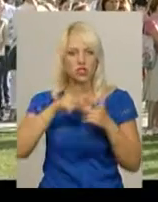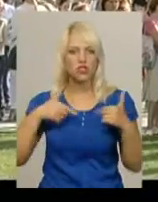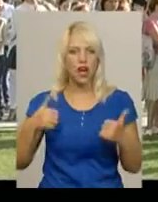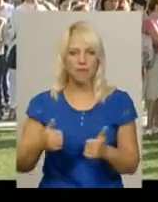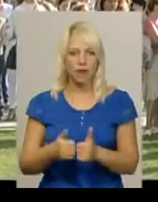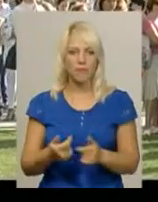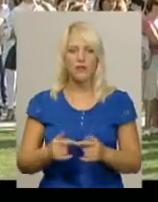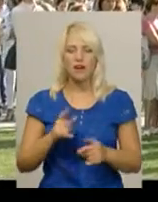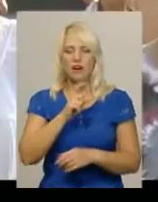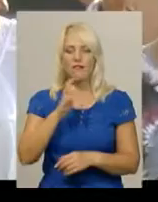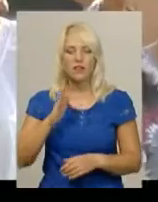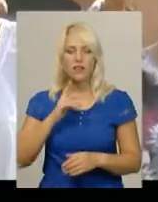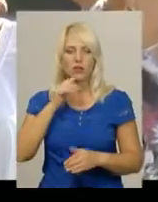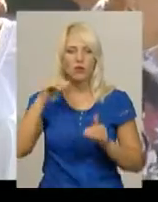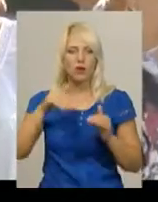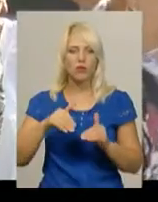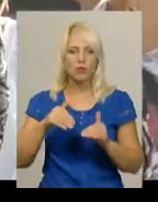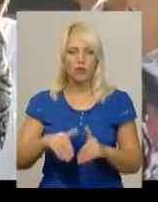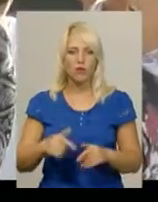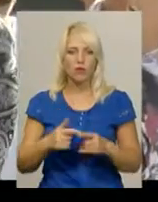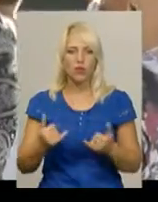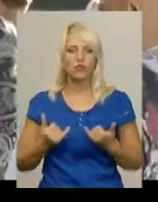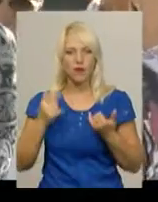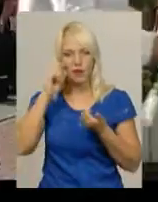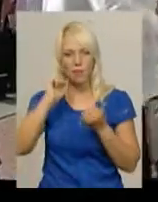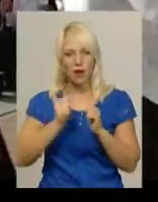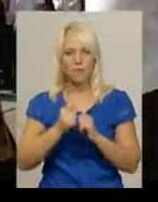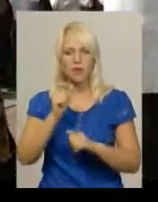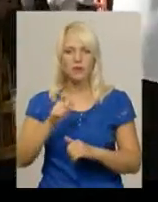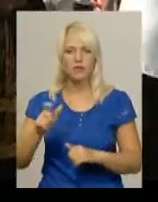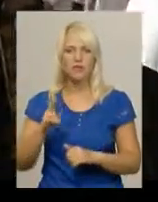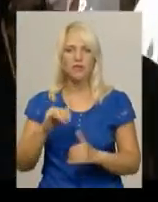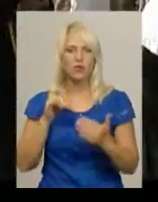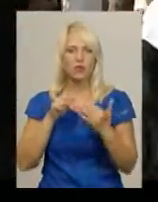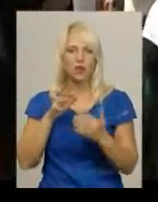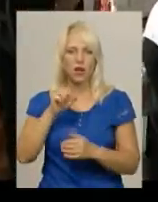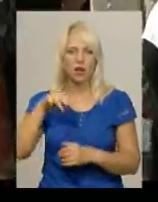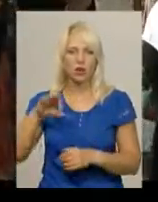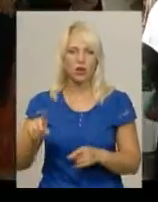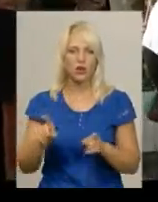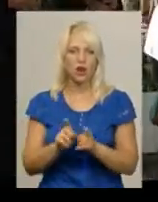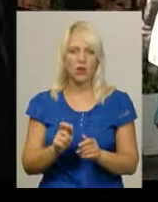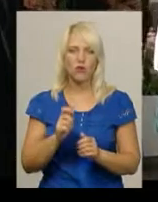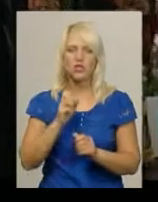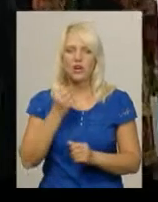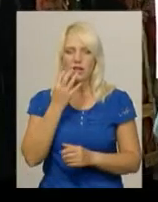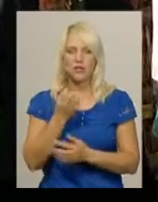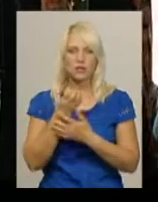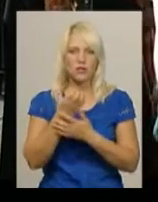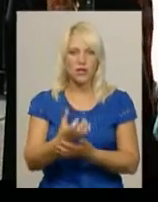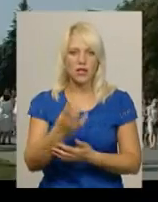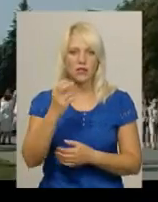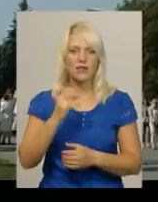вшанували пам'ять полеглих бійців у неоголошеній війні на сході країни, та поклали квіти до стели Героїв Небесної Сотні, що на Хмельницькому майдані